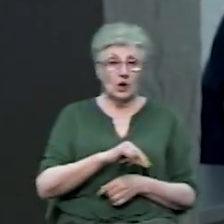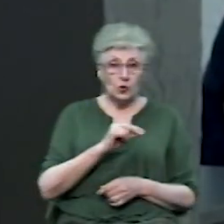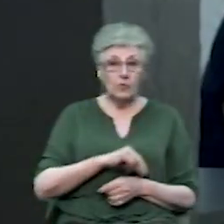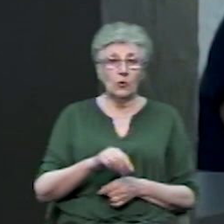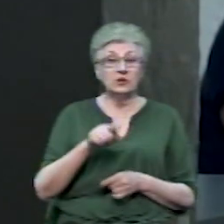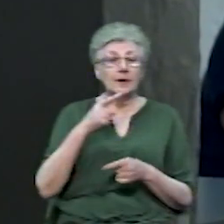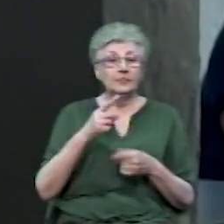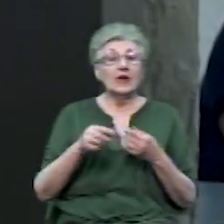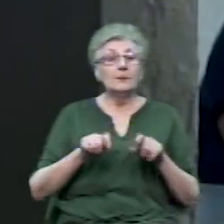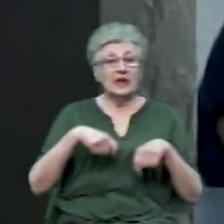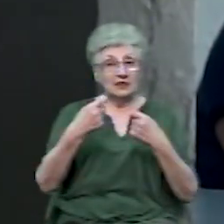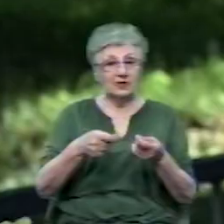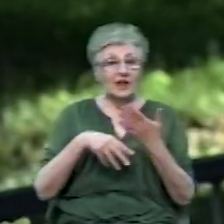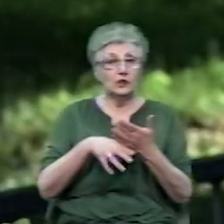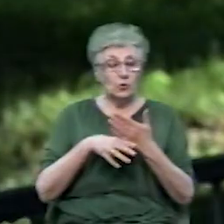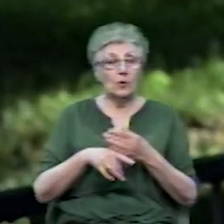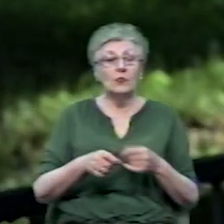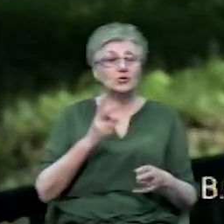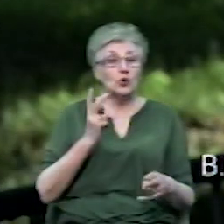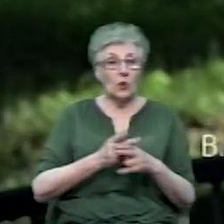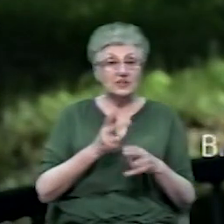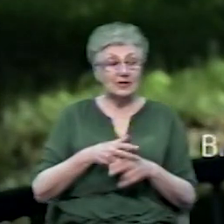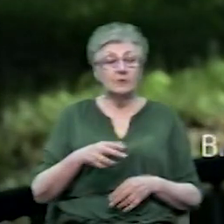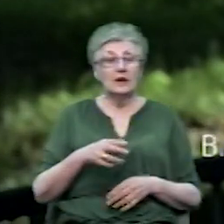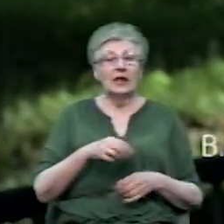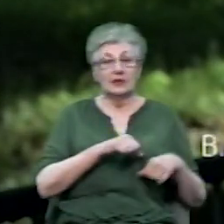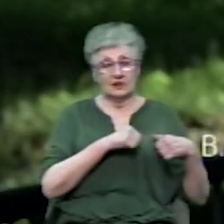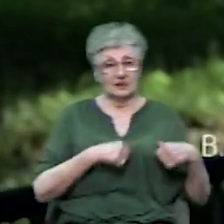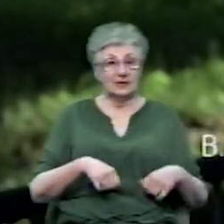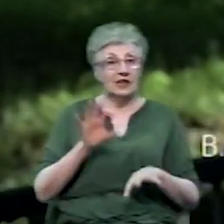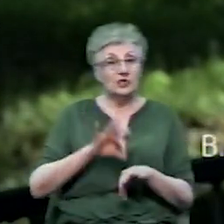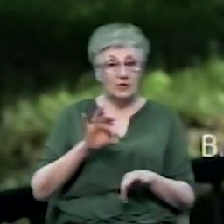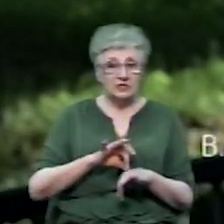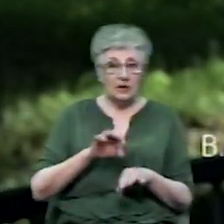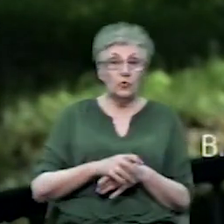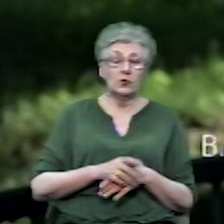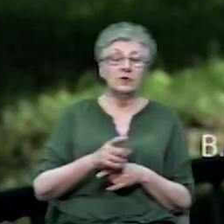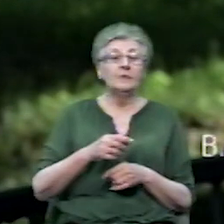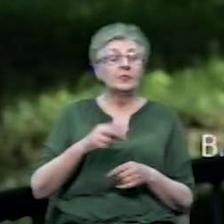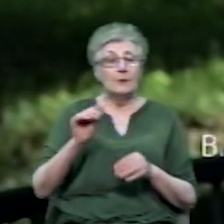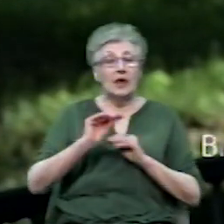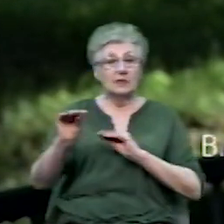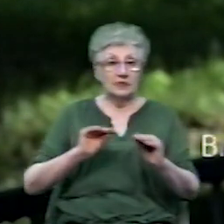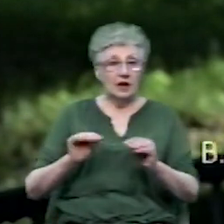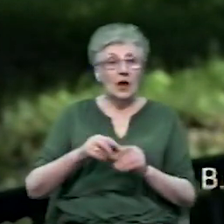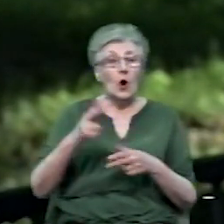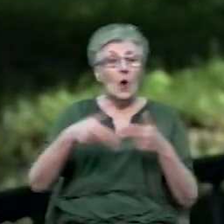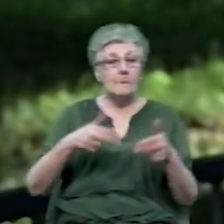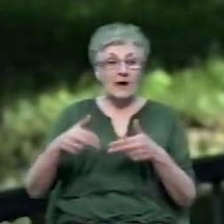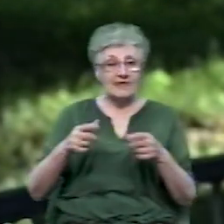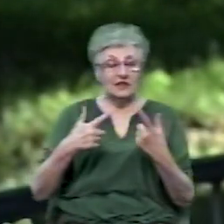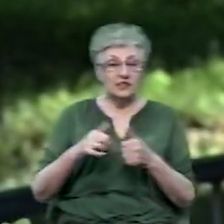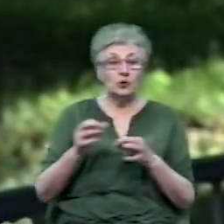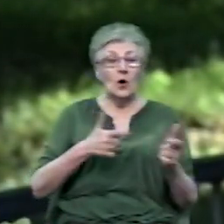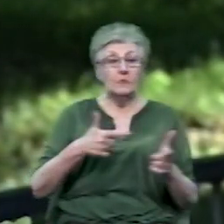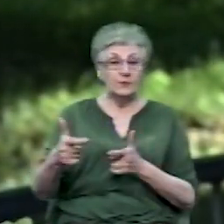пацієнтам з острим інфарктом міокарда. Дообладнали операційну, тому що працює відділення в цілодобовому режимі, підготували